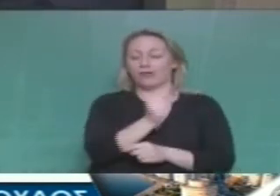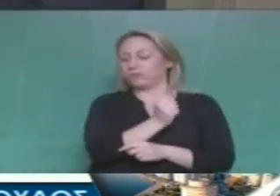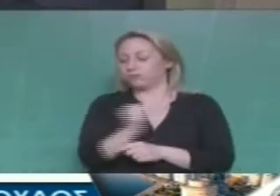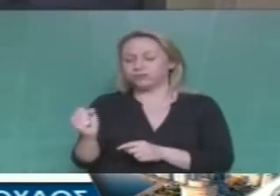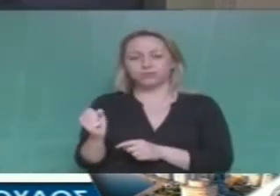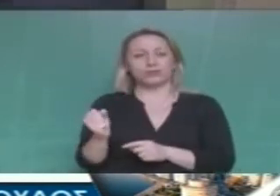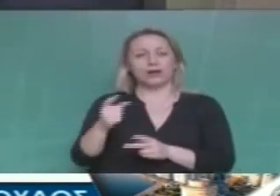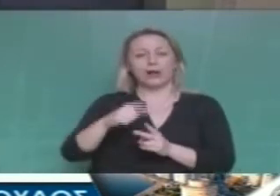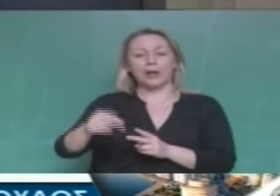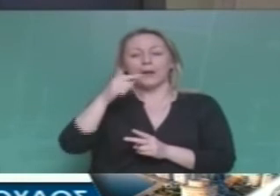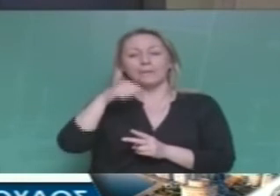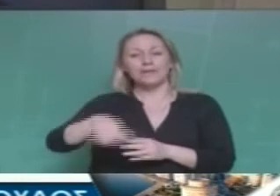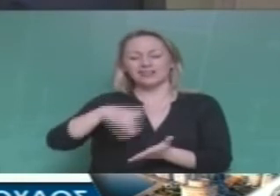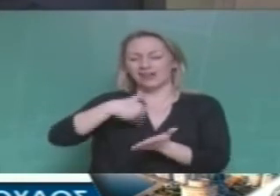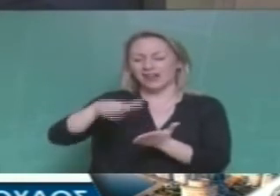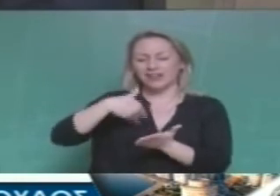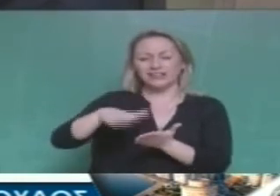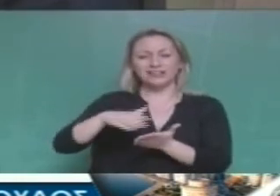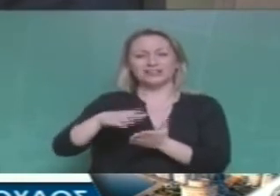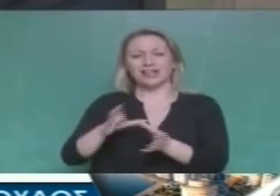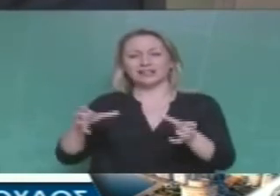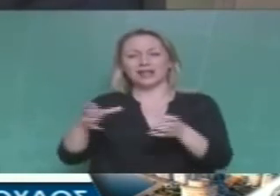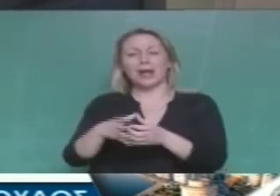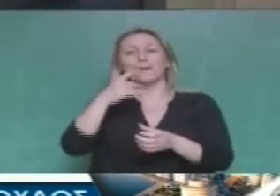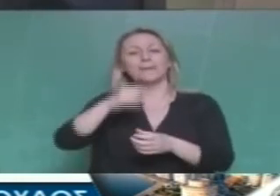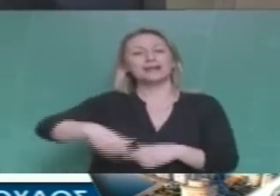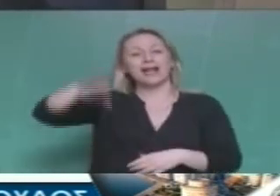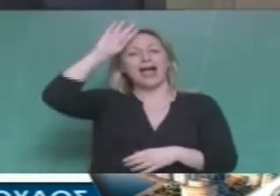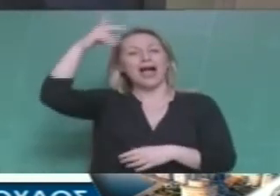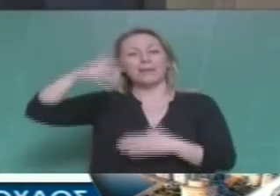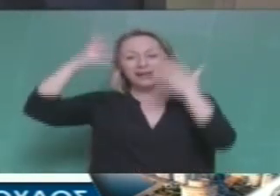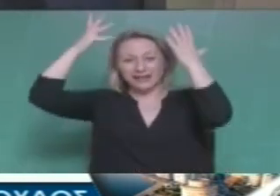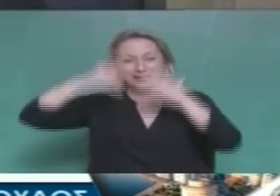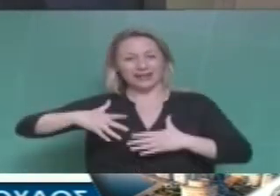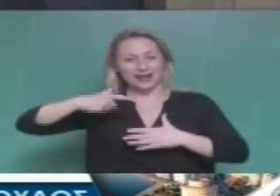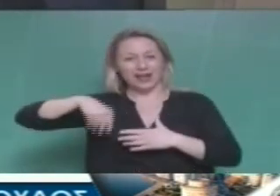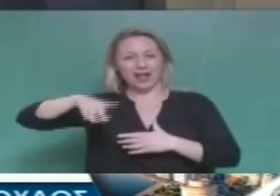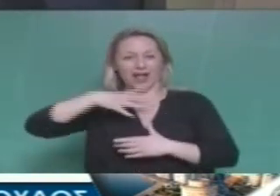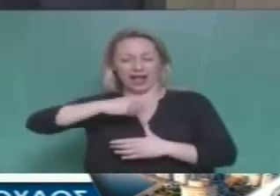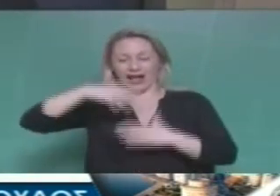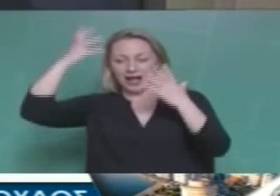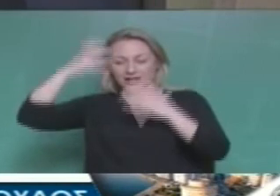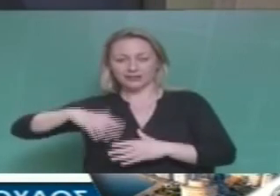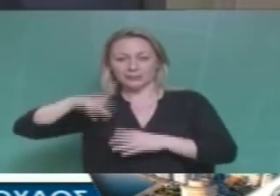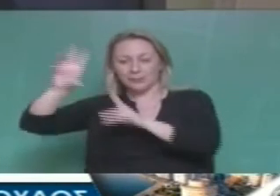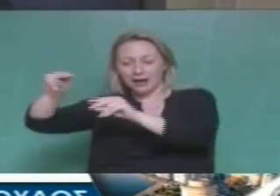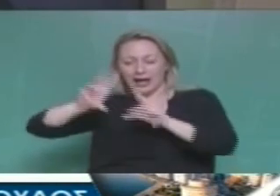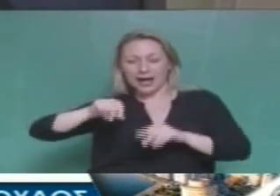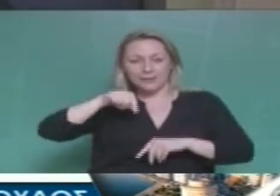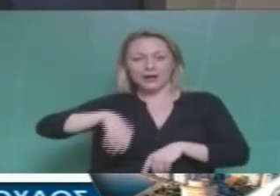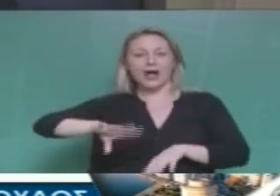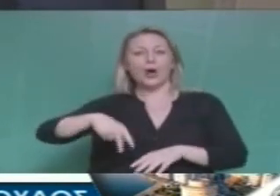ταυτωτικών ρατσιστών της ελληνικής κουκλουξλάν όπως φασιστών και